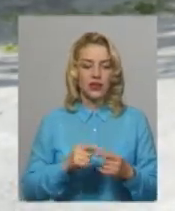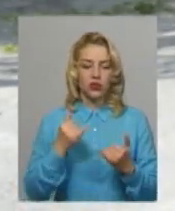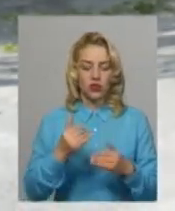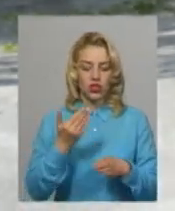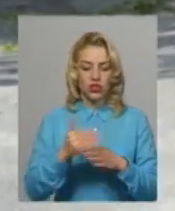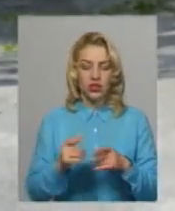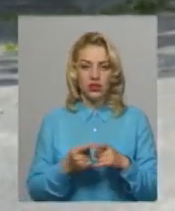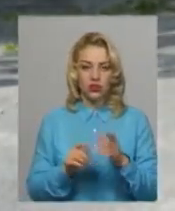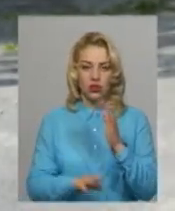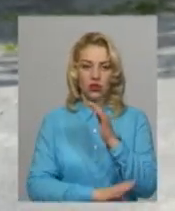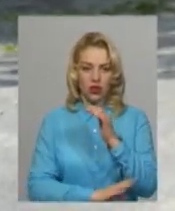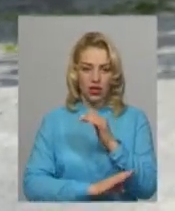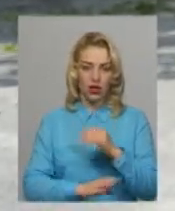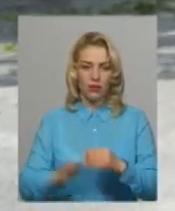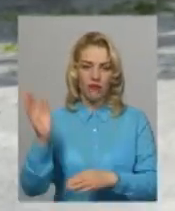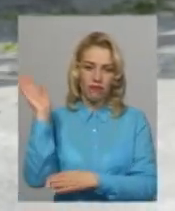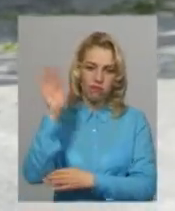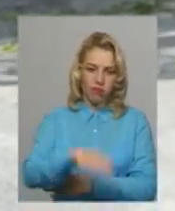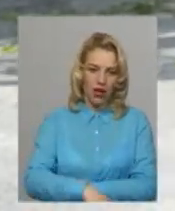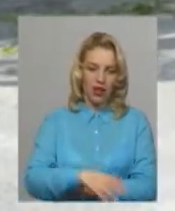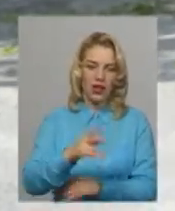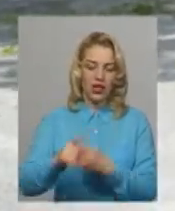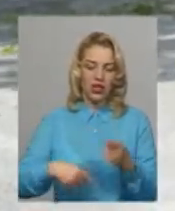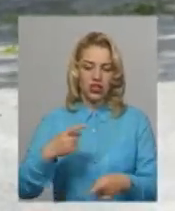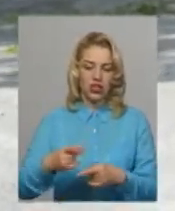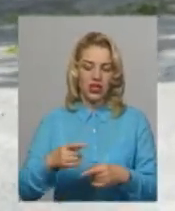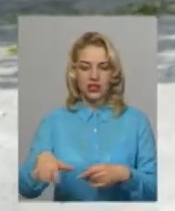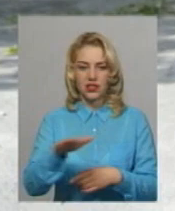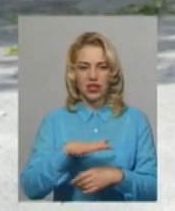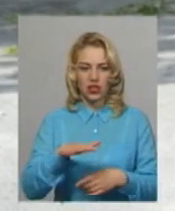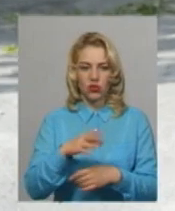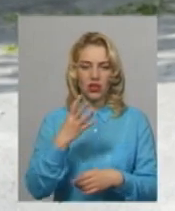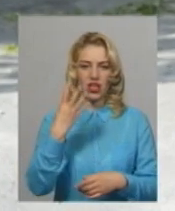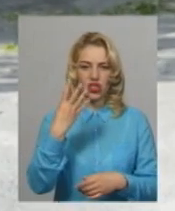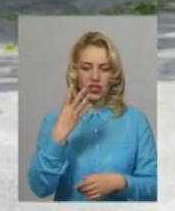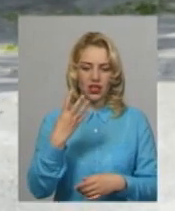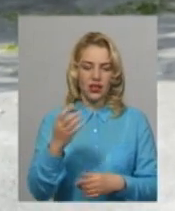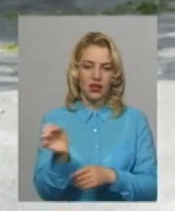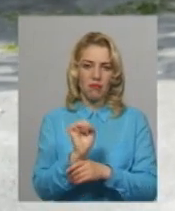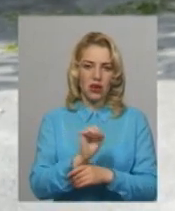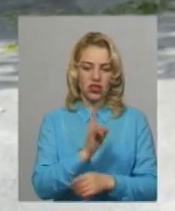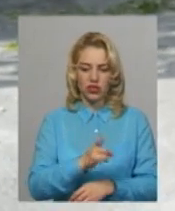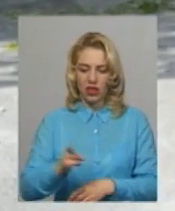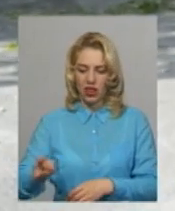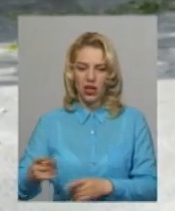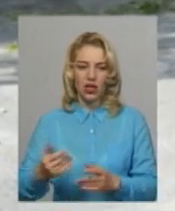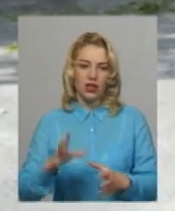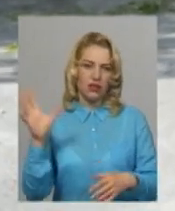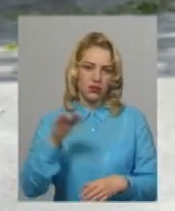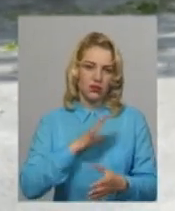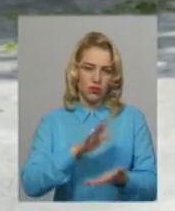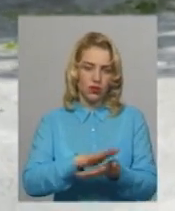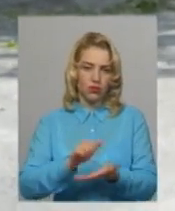дерева, чи велика гілка, чи частина стовбора впала через територію на чотири транспортних засобів, внаслідок чого всі чотири автомобілі були істотно